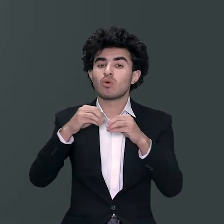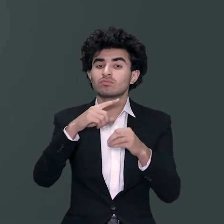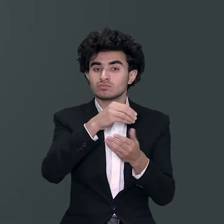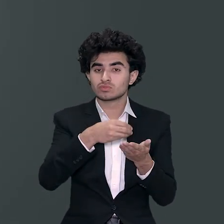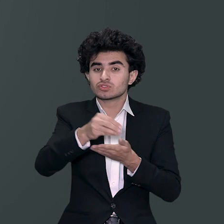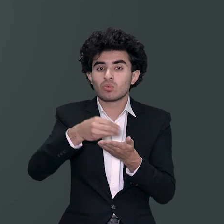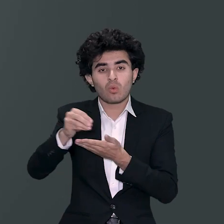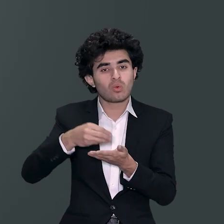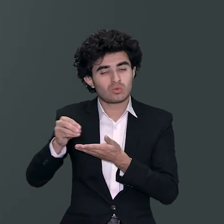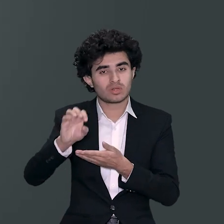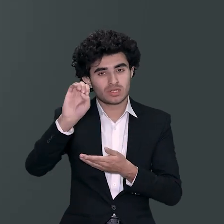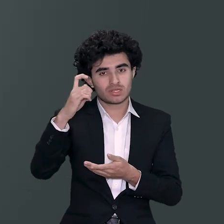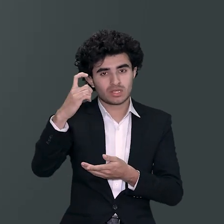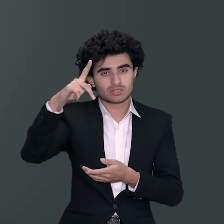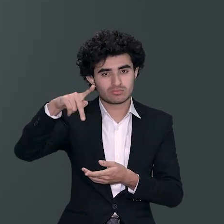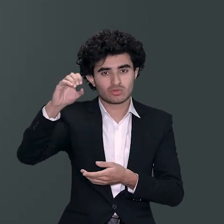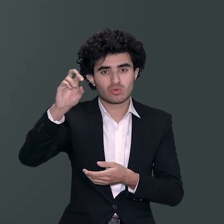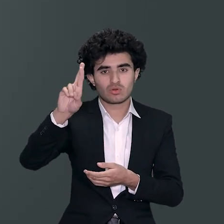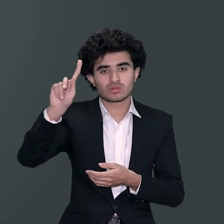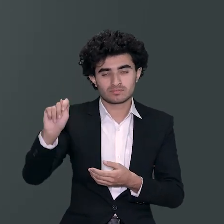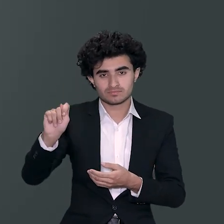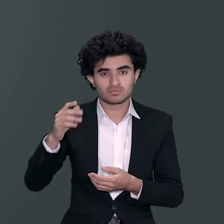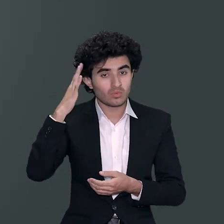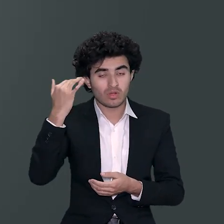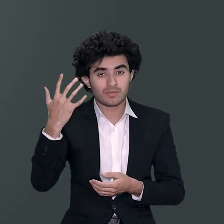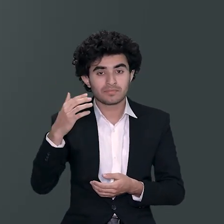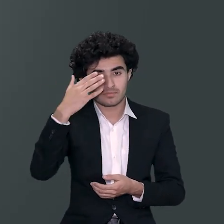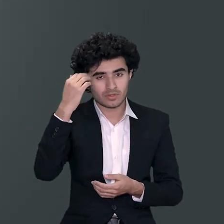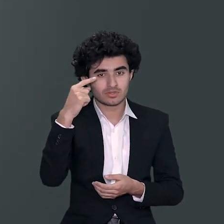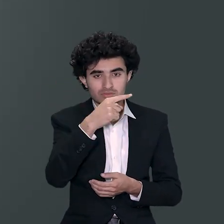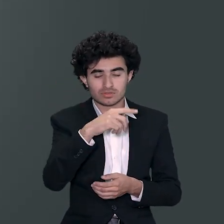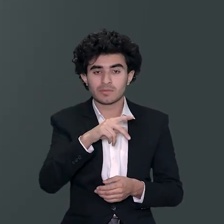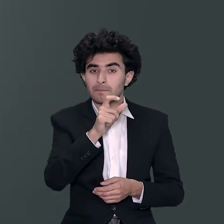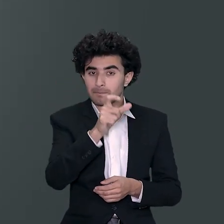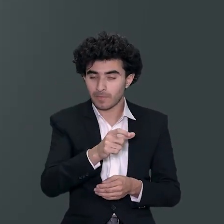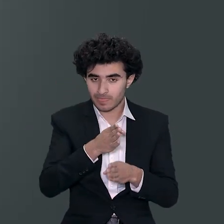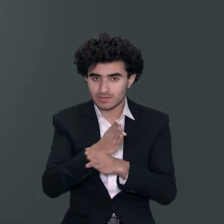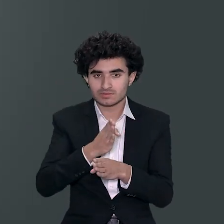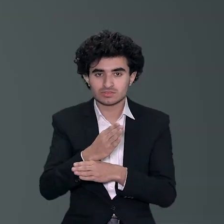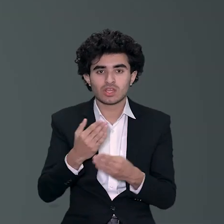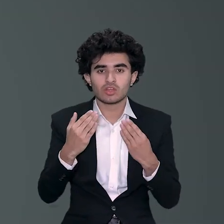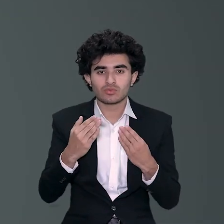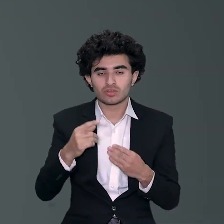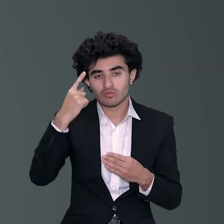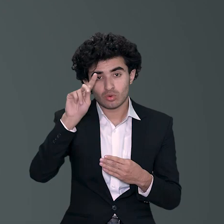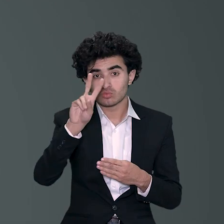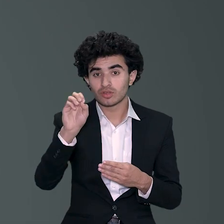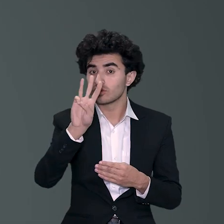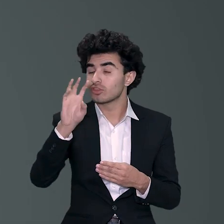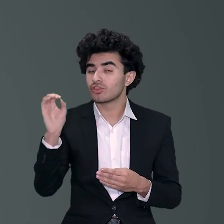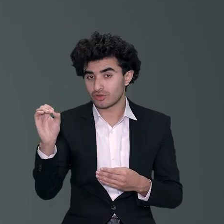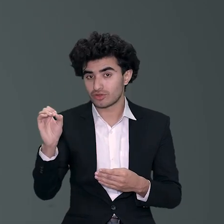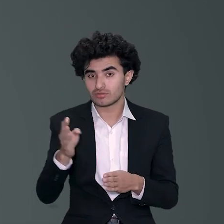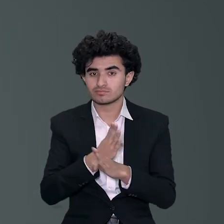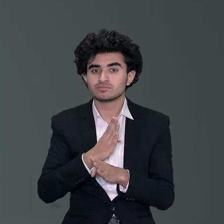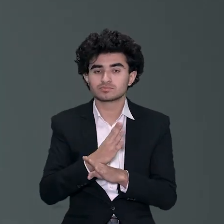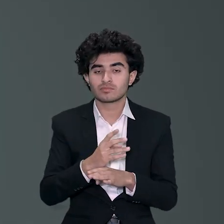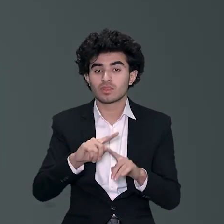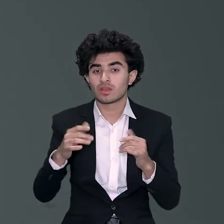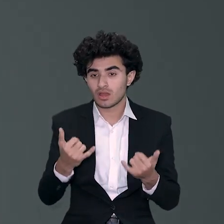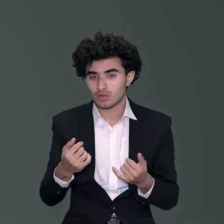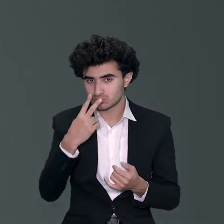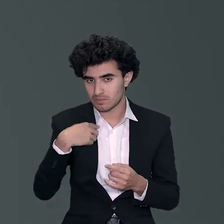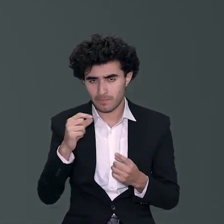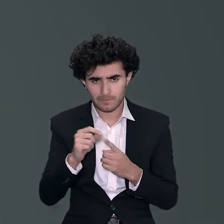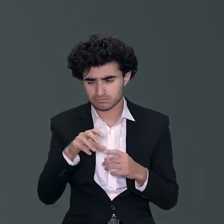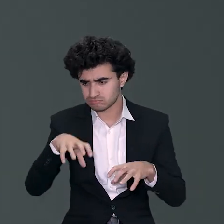گناہ دس گناہ زیادہ ہے کیوں زیادہ ہے کیونکہ وہاں پہ بچوں کو تعلیم دی جارہی ہے جو انہیں ٹونٹی تھرٹی کے لیے ریڈی کر رہی ہے اور